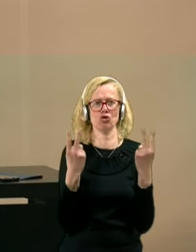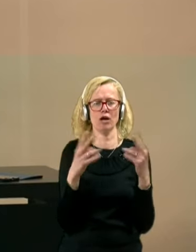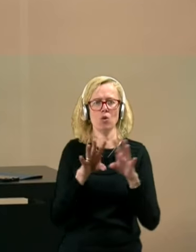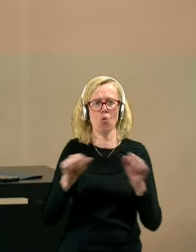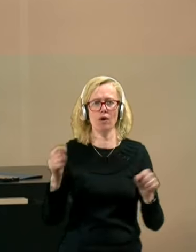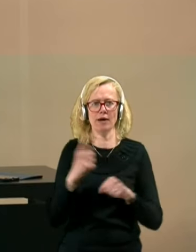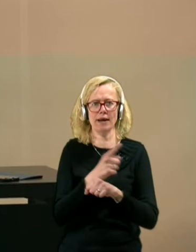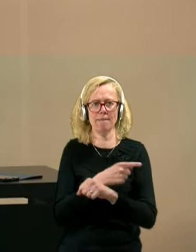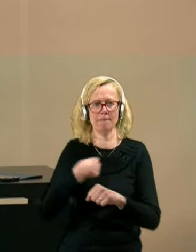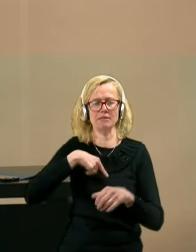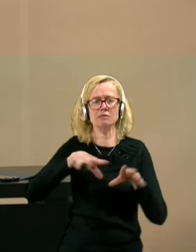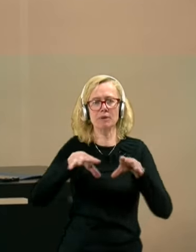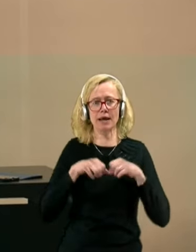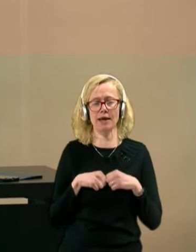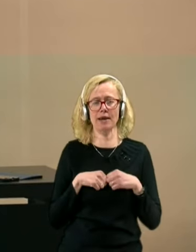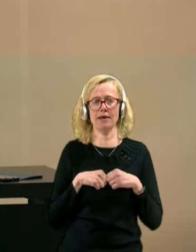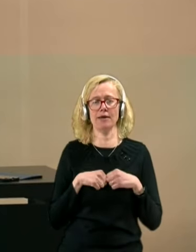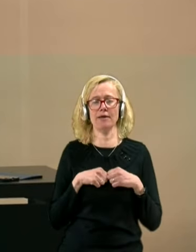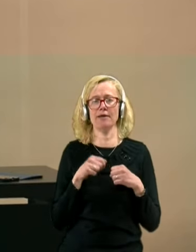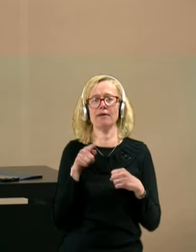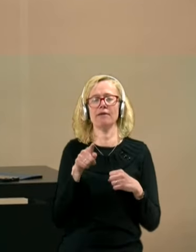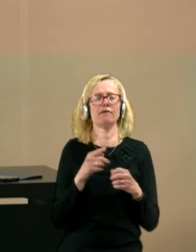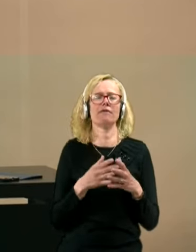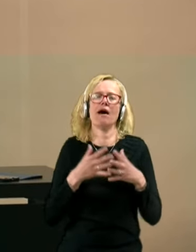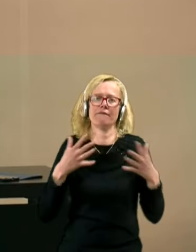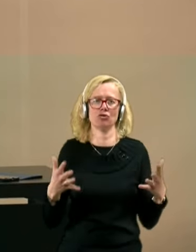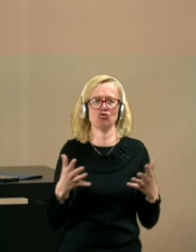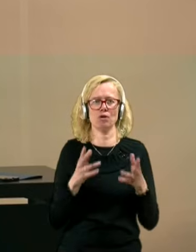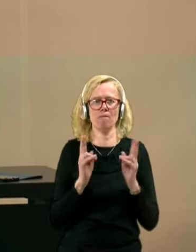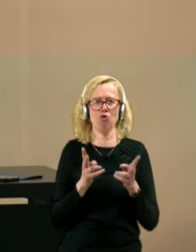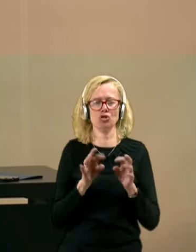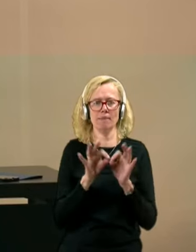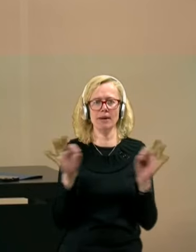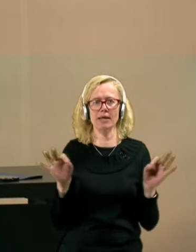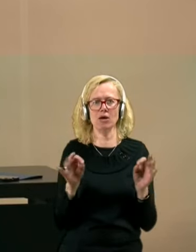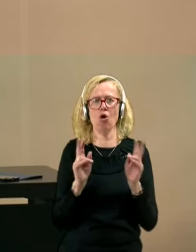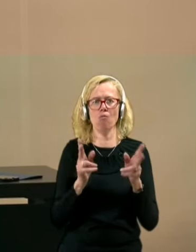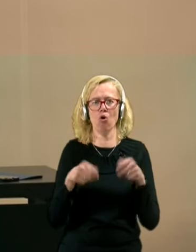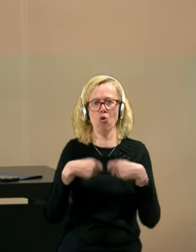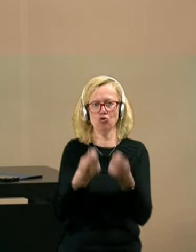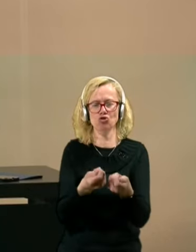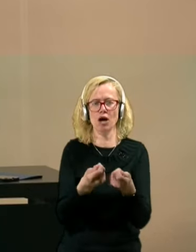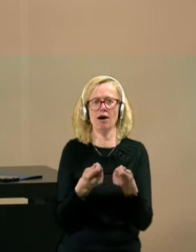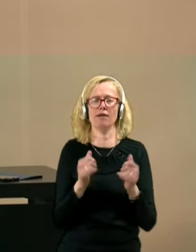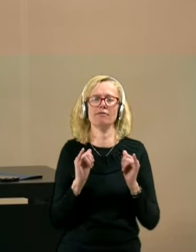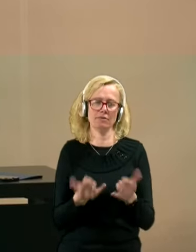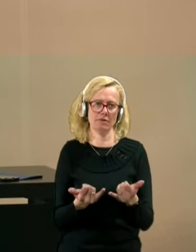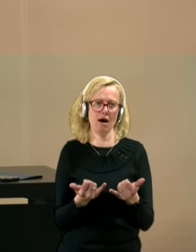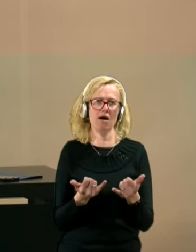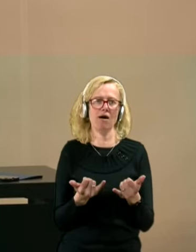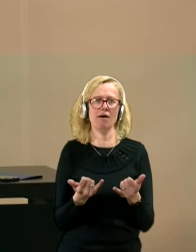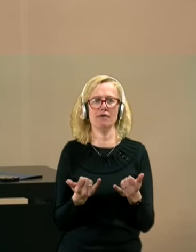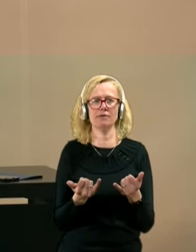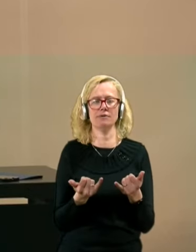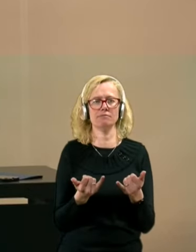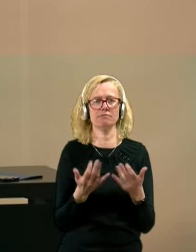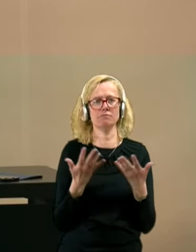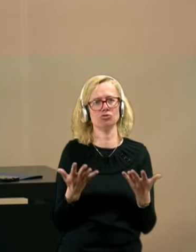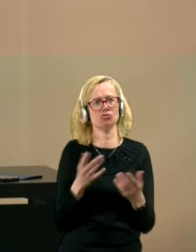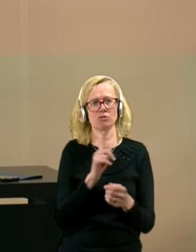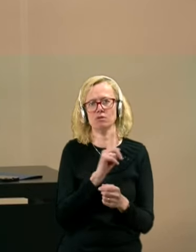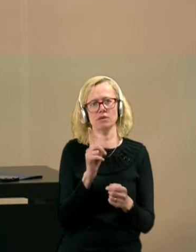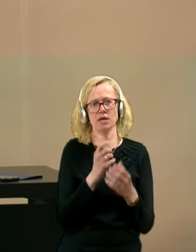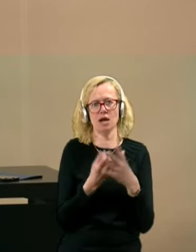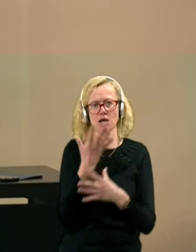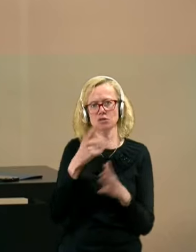sprejeli in ki v največji meri omogoča, da pač ne raste